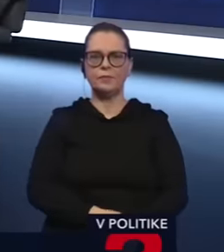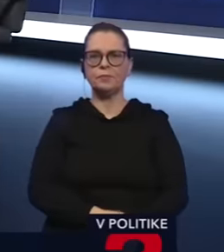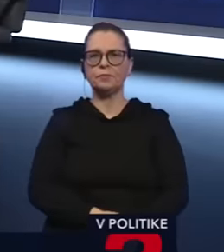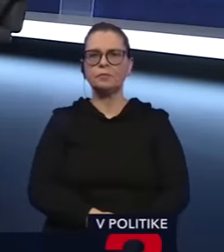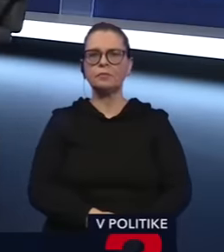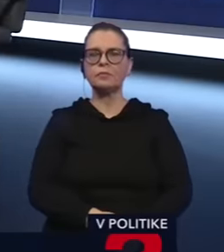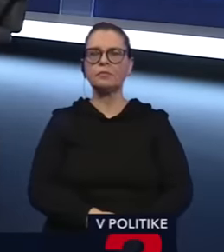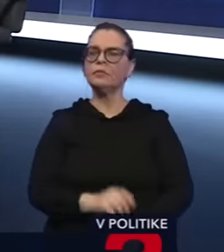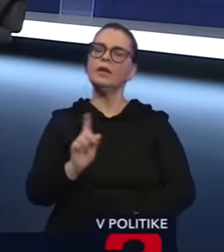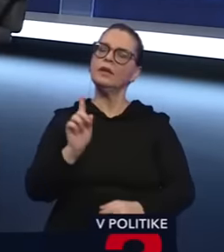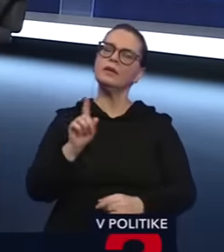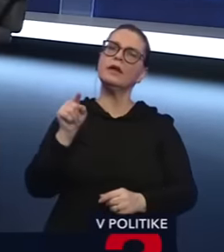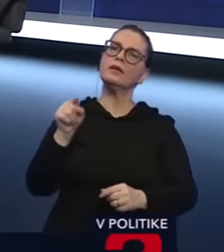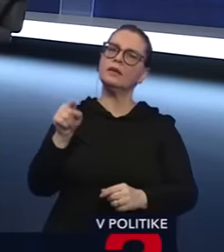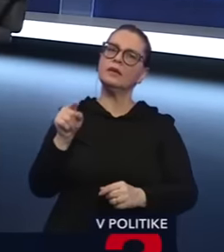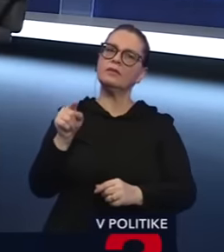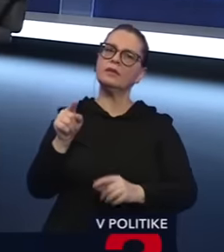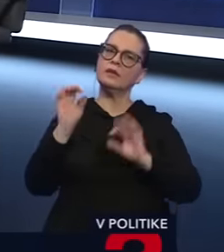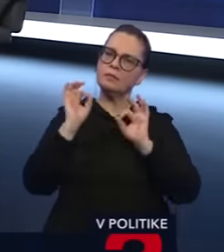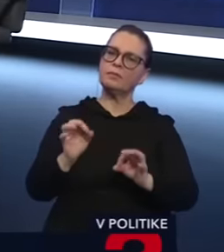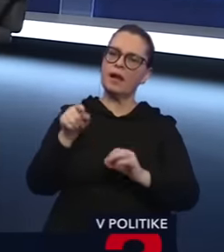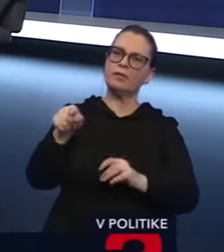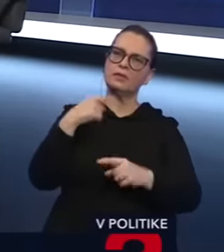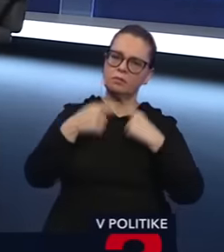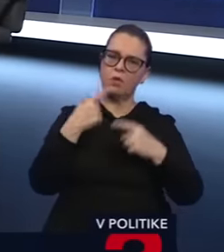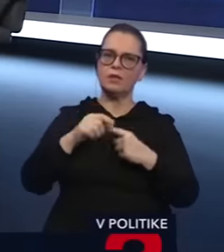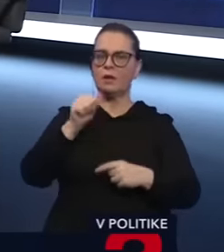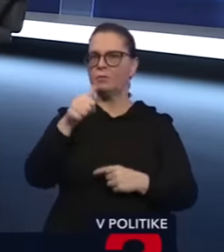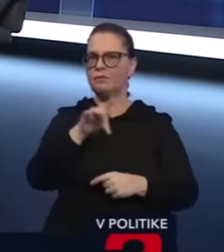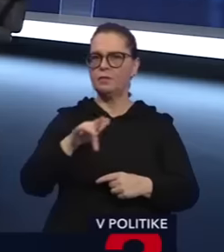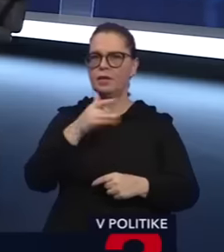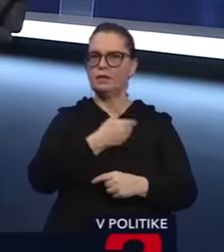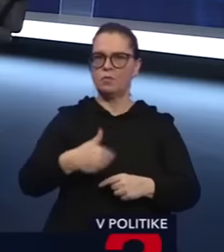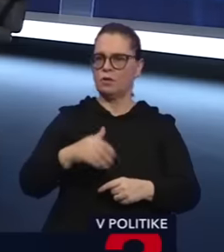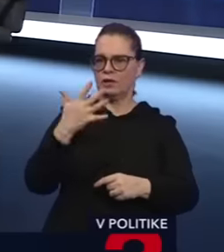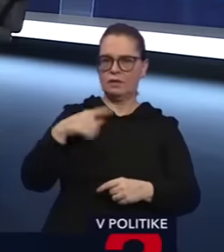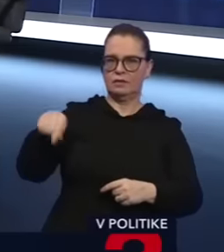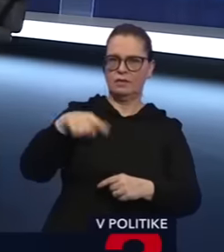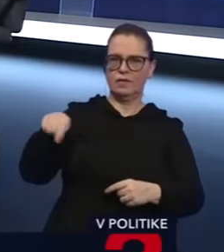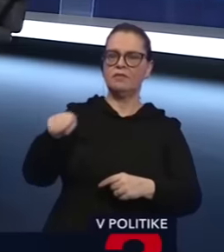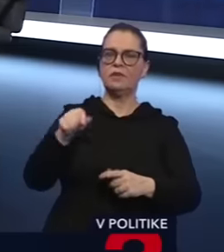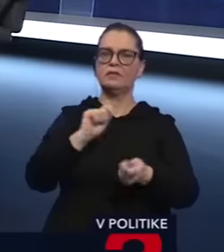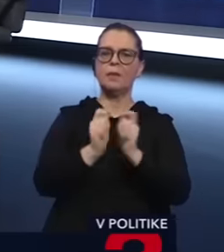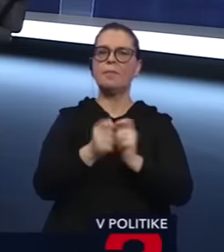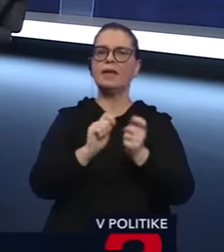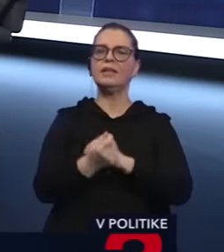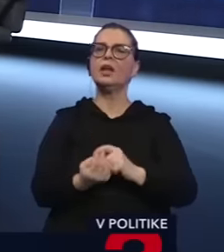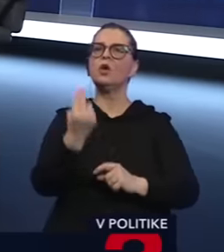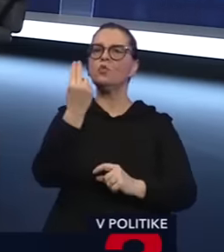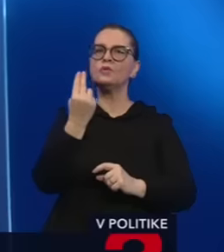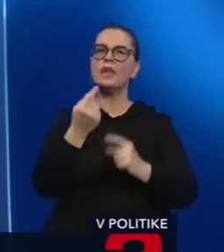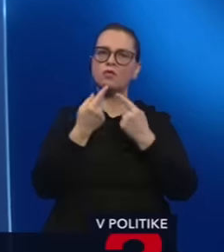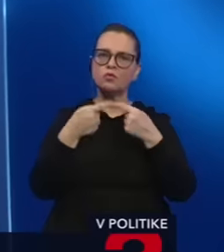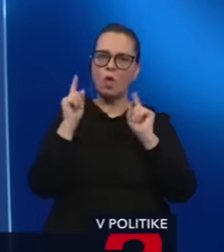pohľad týchto kritérií, ktoré si práve povedal, tak na prvom mieste demokrátine ste vy. Vy ste menili ústavu Slovenskej